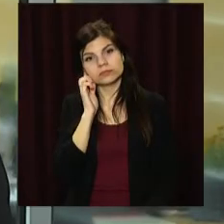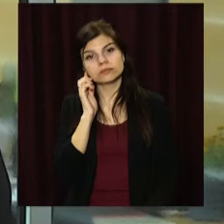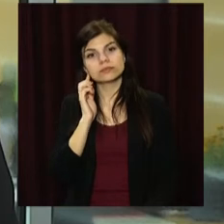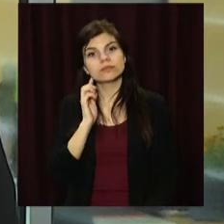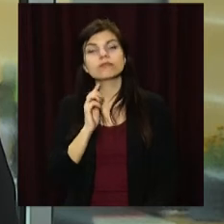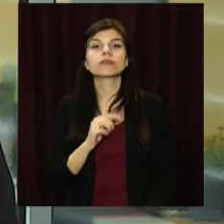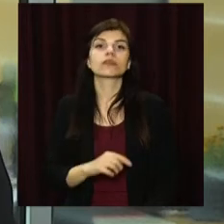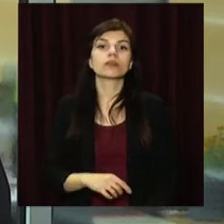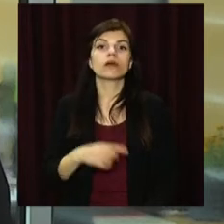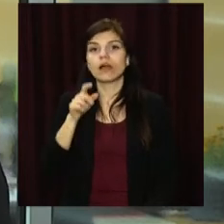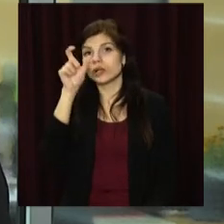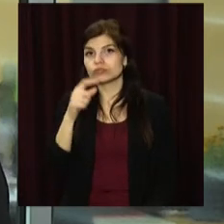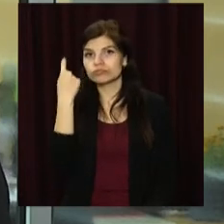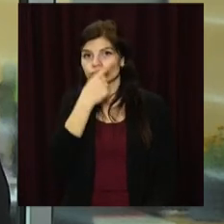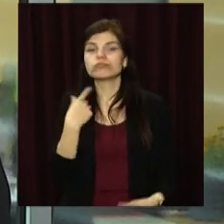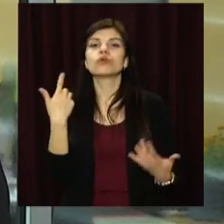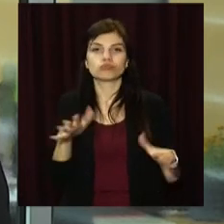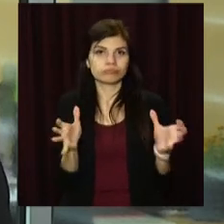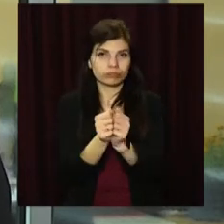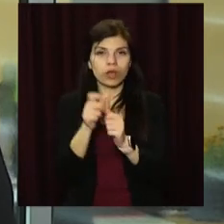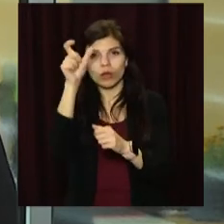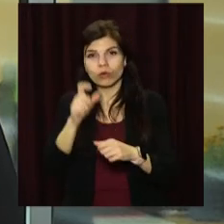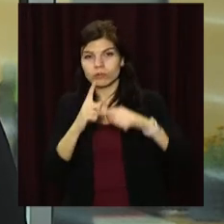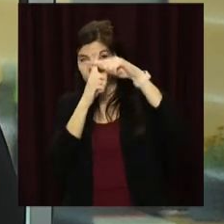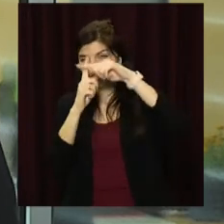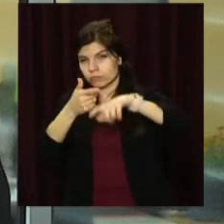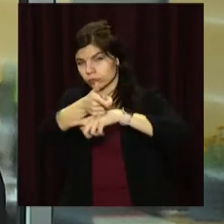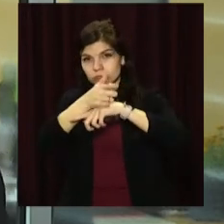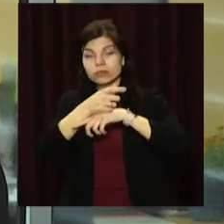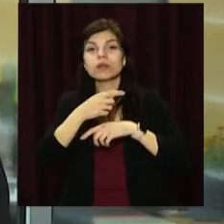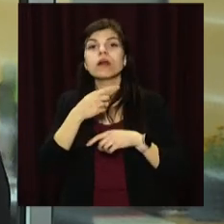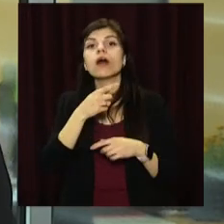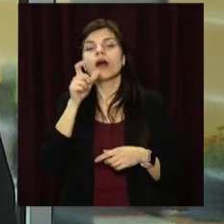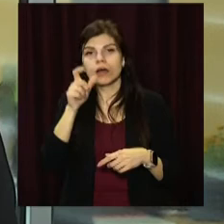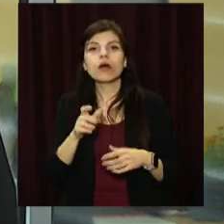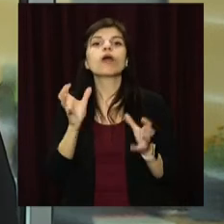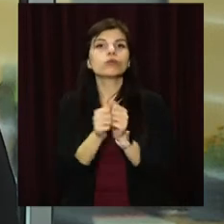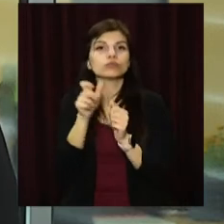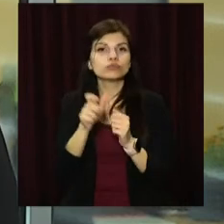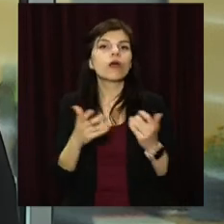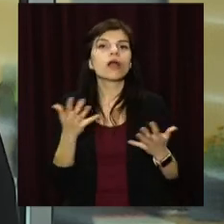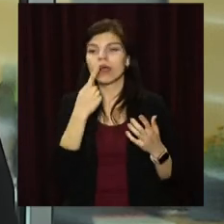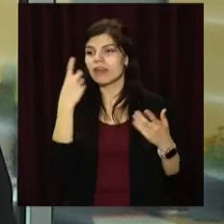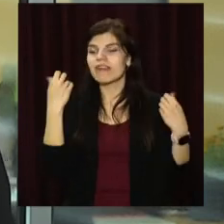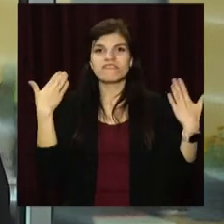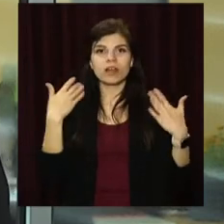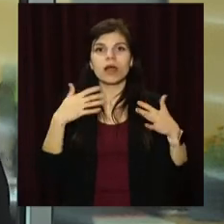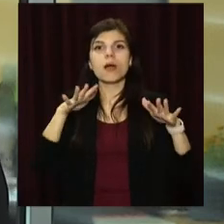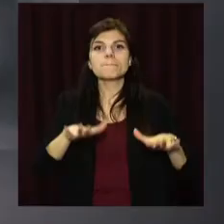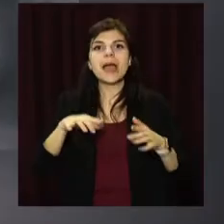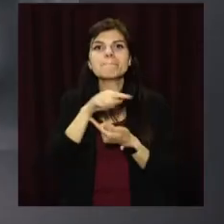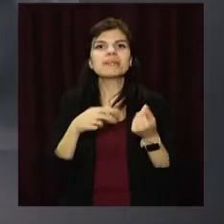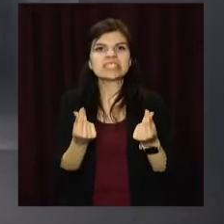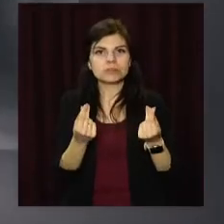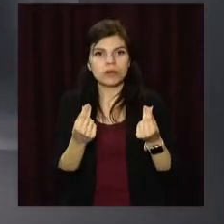Особа кілера відома. Про підозру йому оголосили заочно. Правоохоронців встановили чоловіка, який на вихідніх розстріляв місцевого